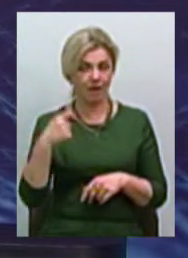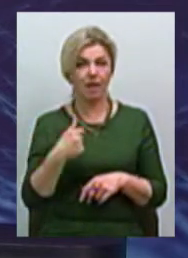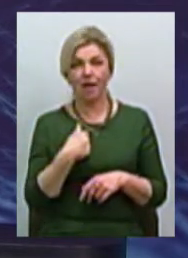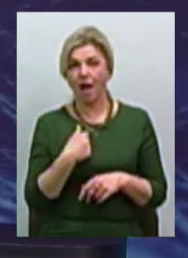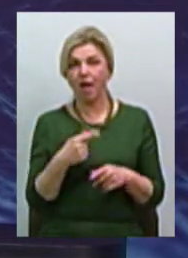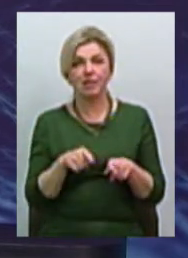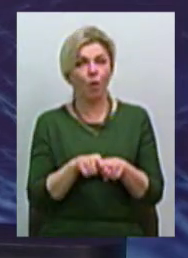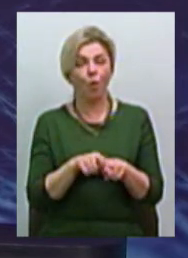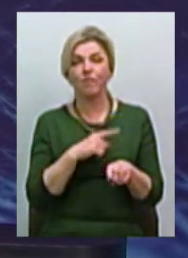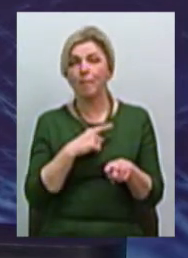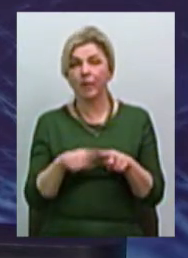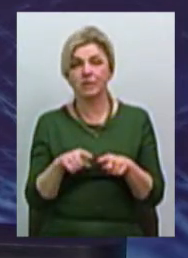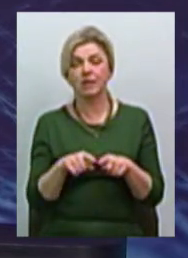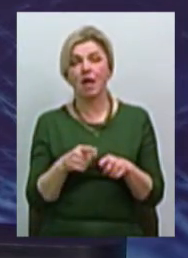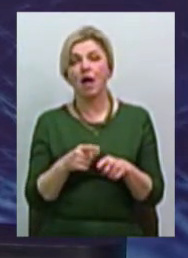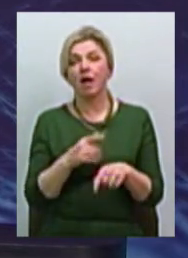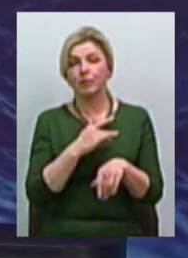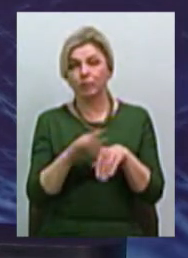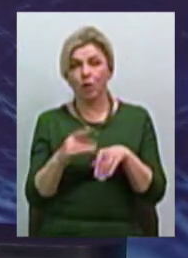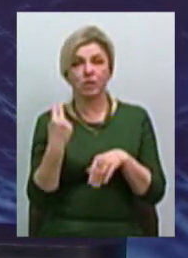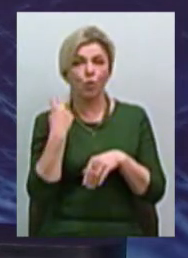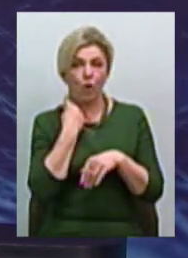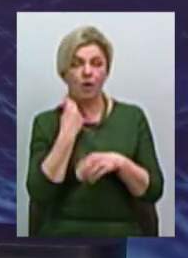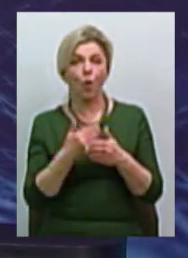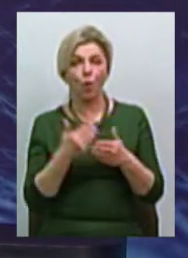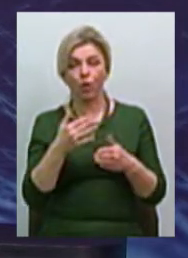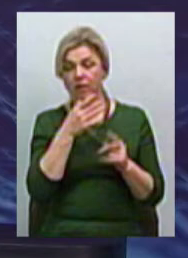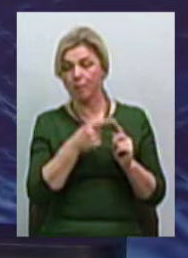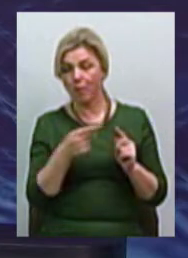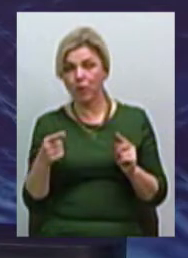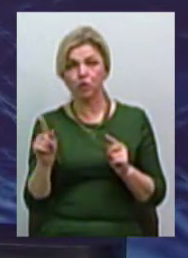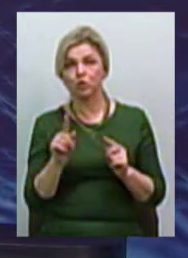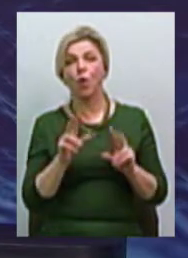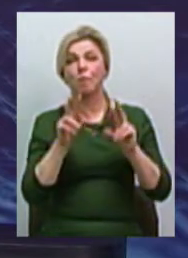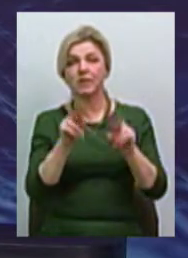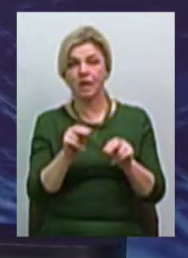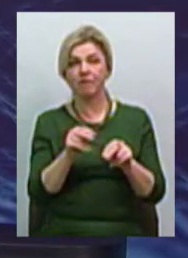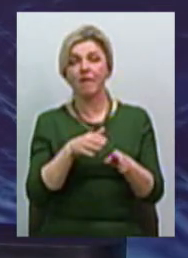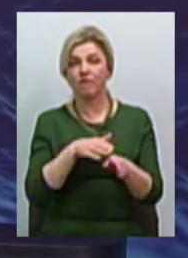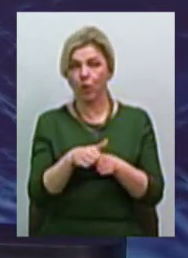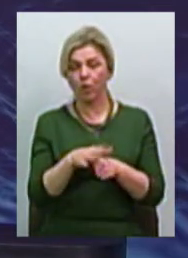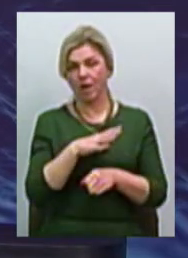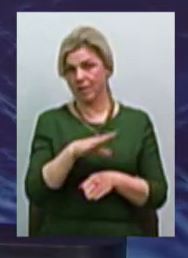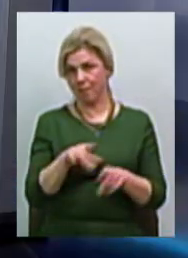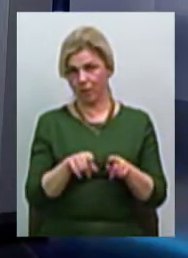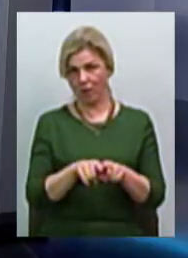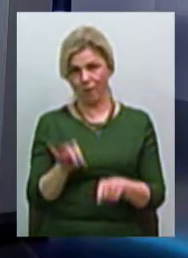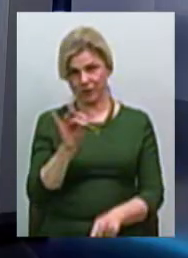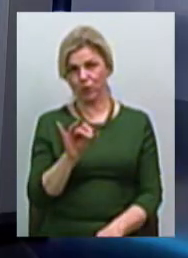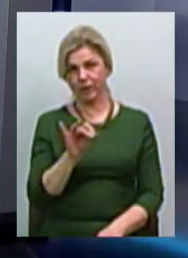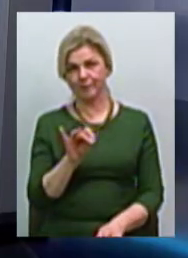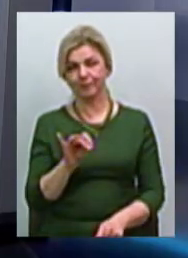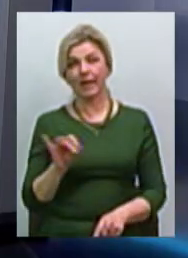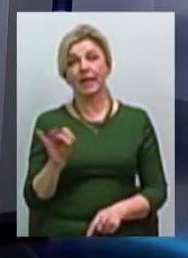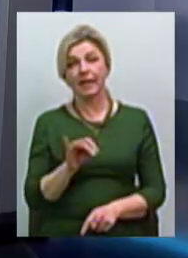такого швидкого погашення заборгованості від того моменту, що пообіцяв і виконав, не було в нашій історії. І директор